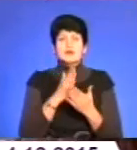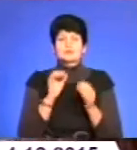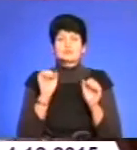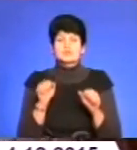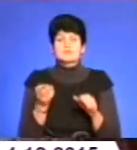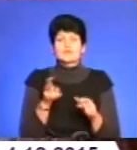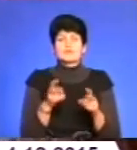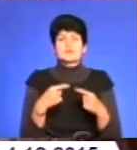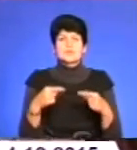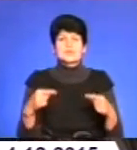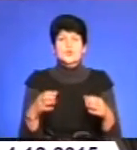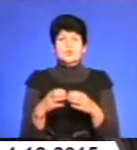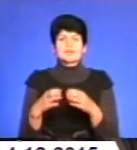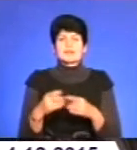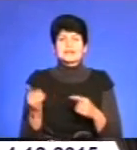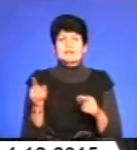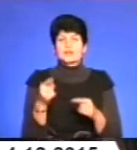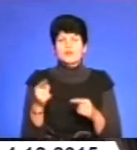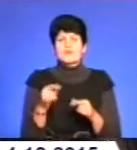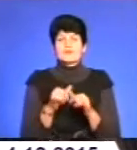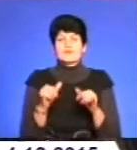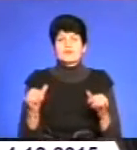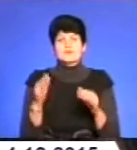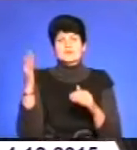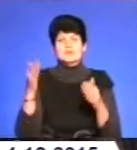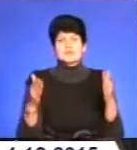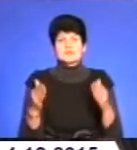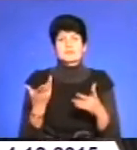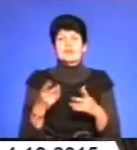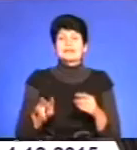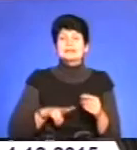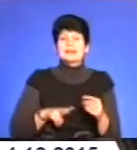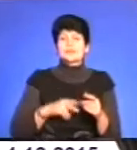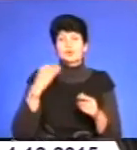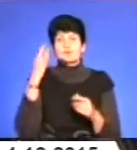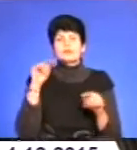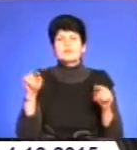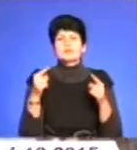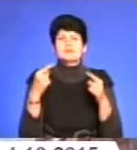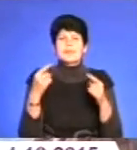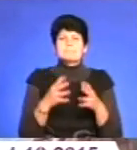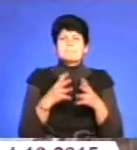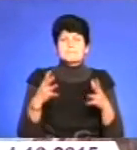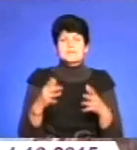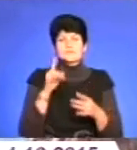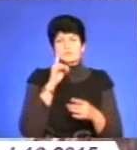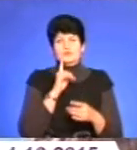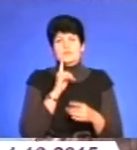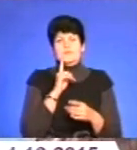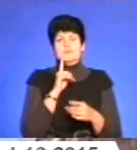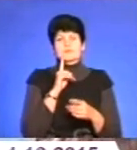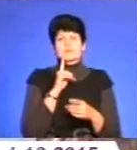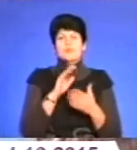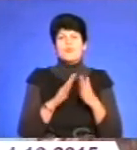відвідувати усі гуртки Тернополя, розвиватися у стінах закладу. Однак директор мріє про створення більш комфортних умов для життя сиріт.